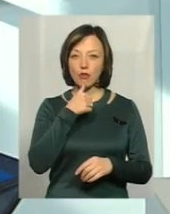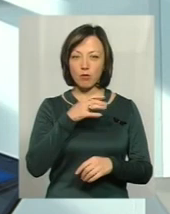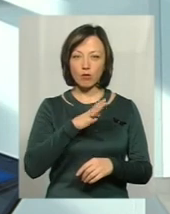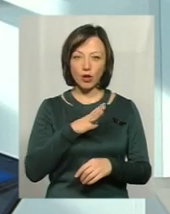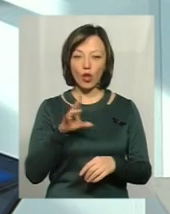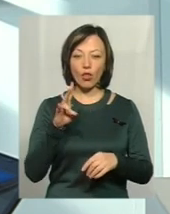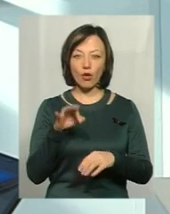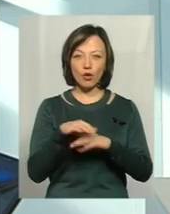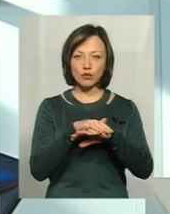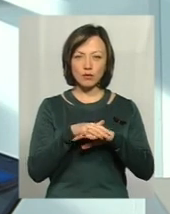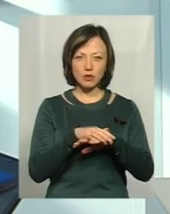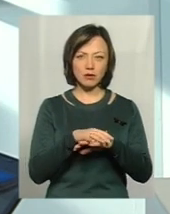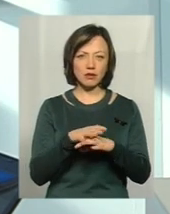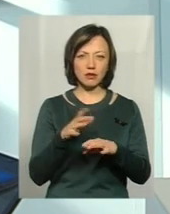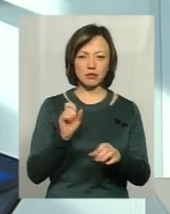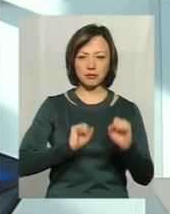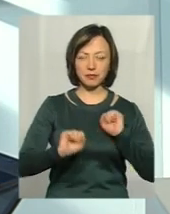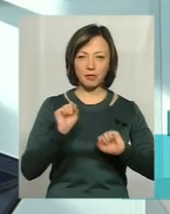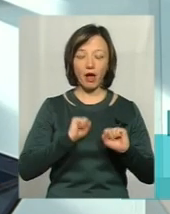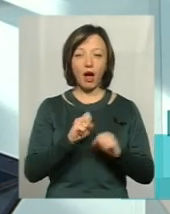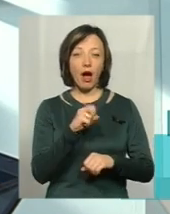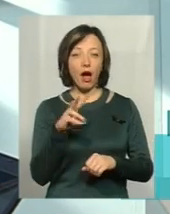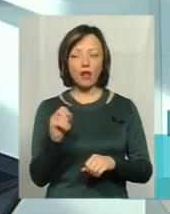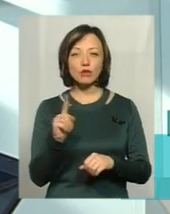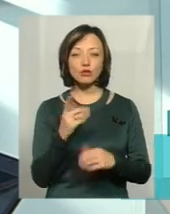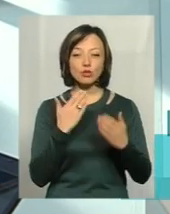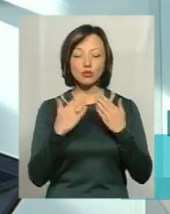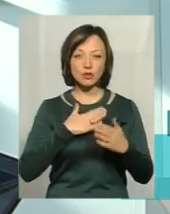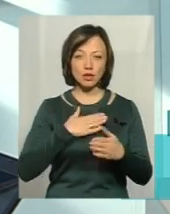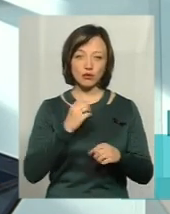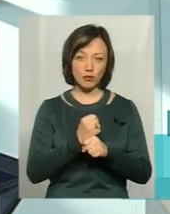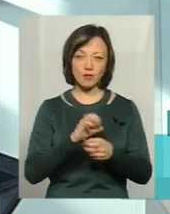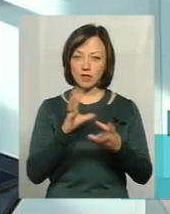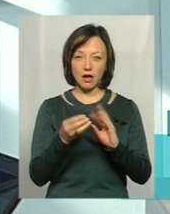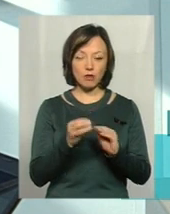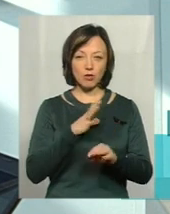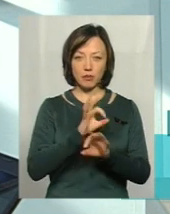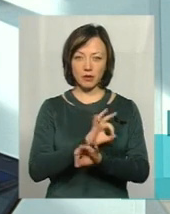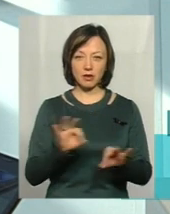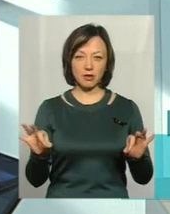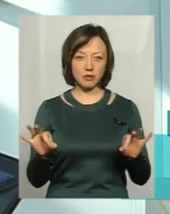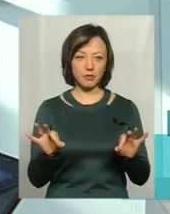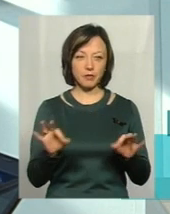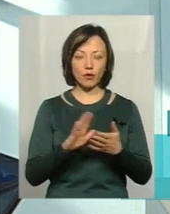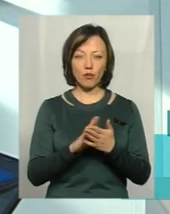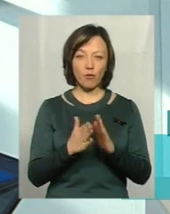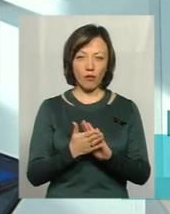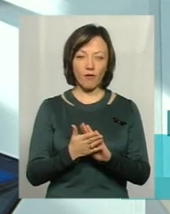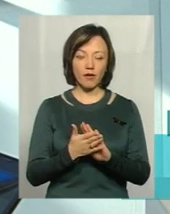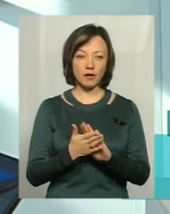але чомусь суспільство так досить негативно їх сприйняло, але що стосується нашої роботи, це взагалі, в умовах